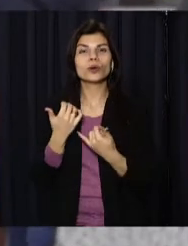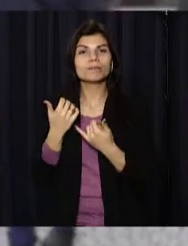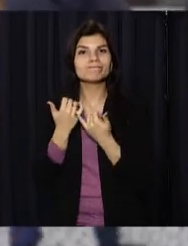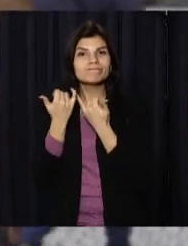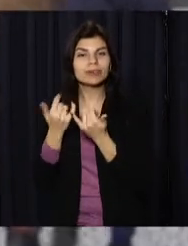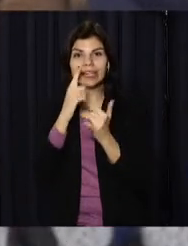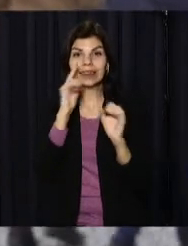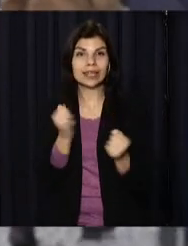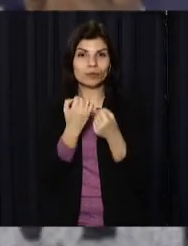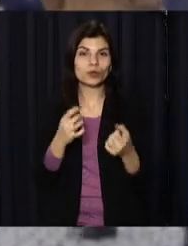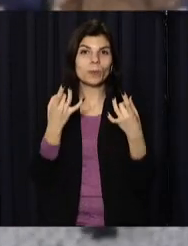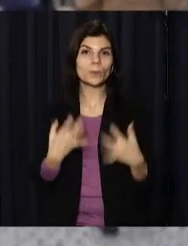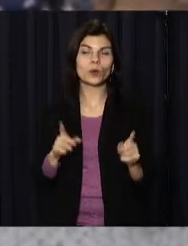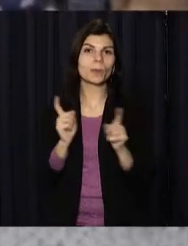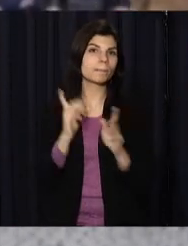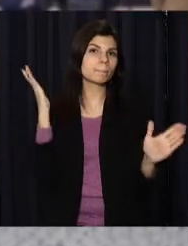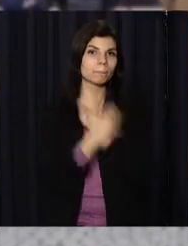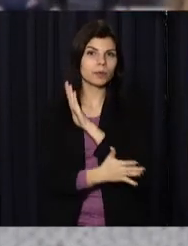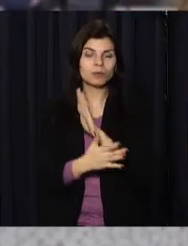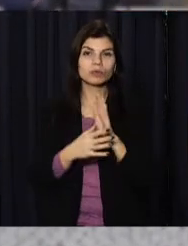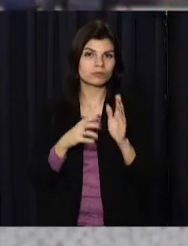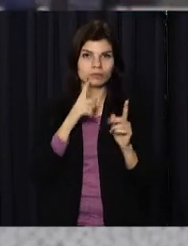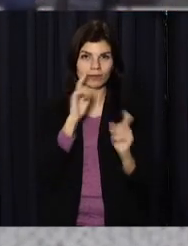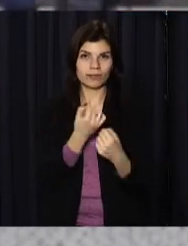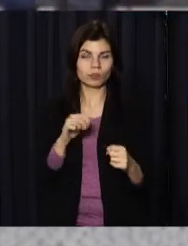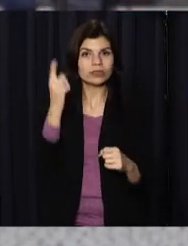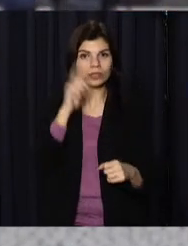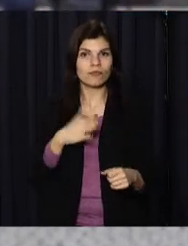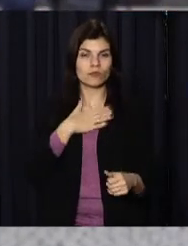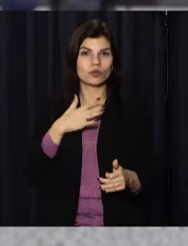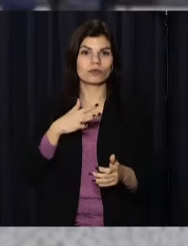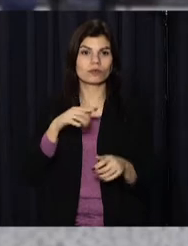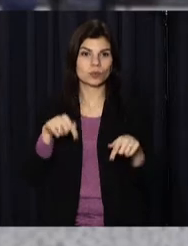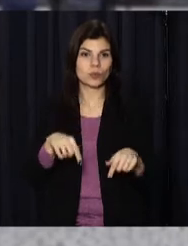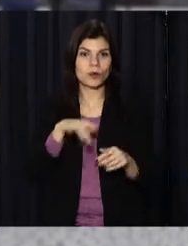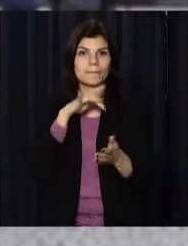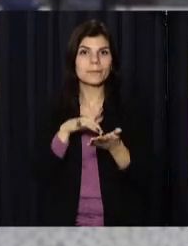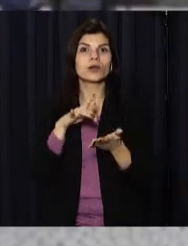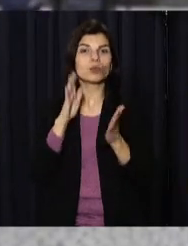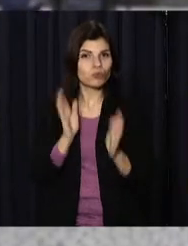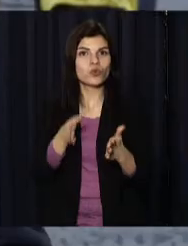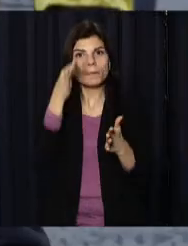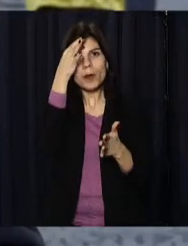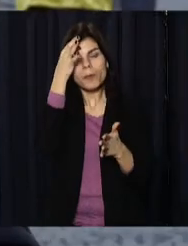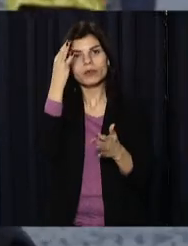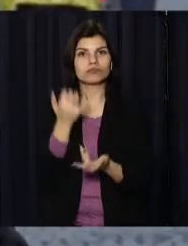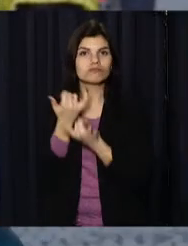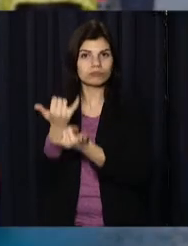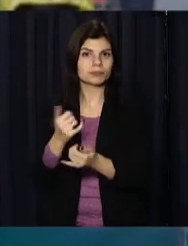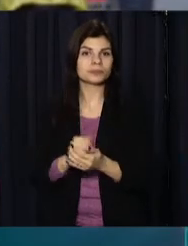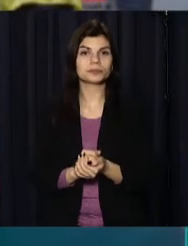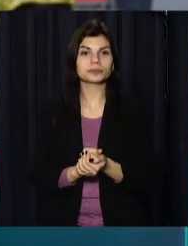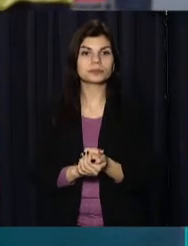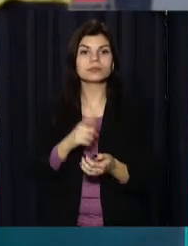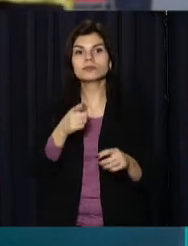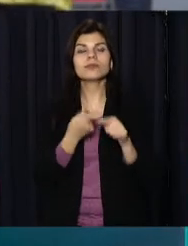і неможливо просто проходити повз, знаючи про те, що у нашому місті будуть вшановувати це. Це були події